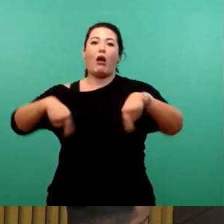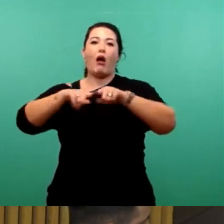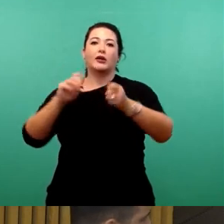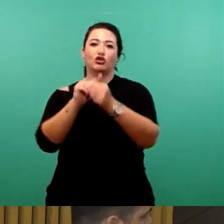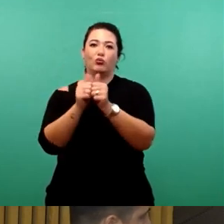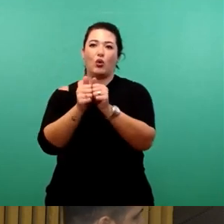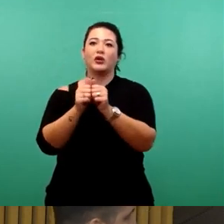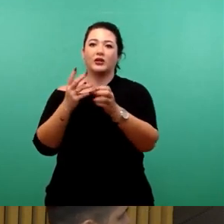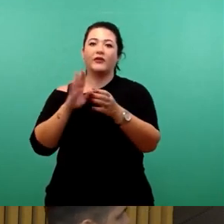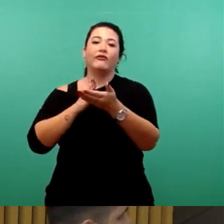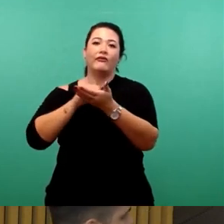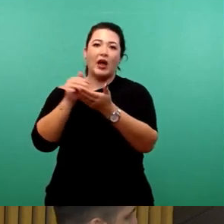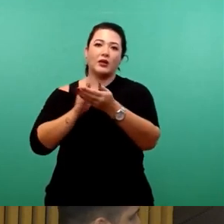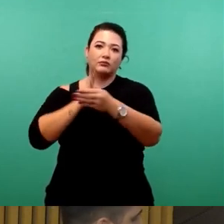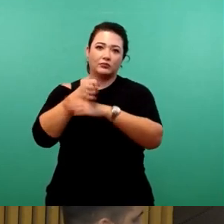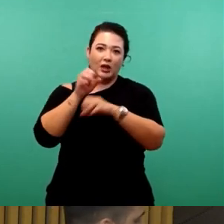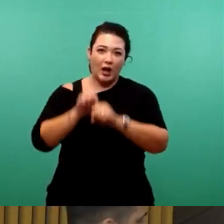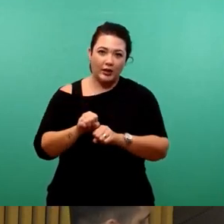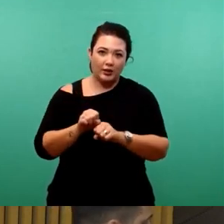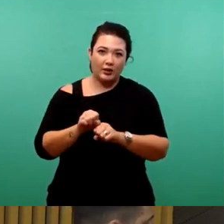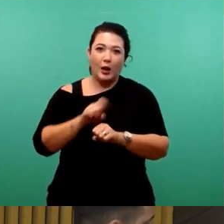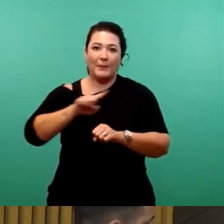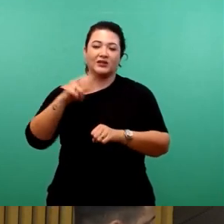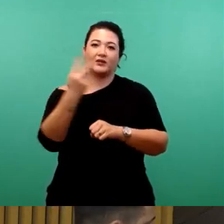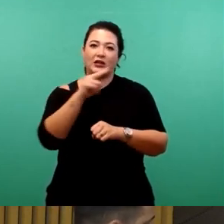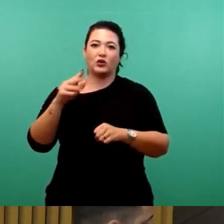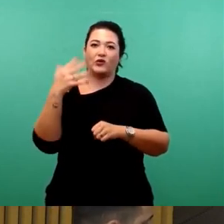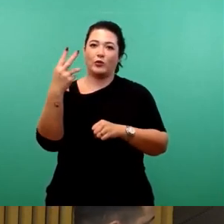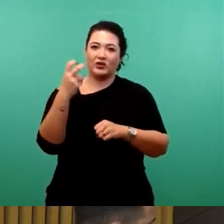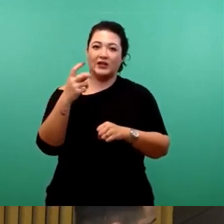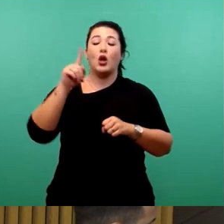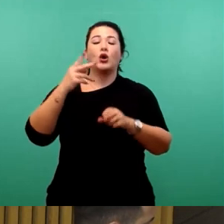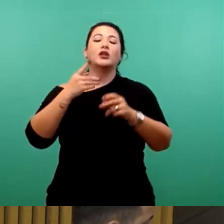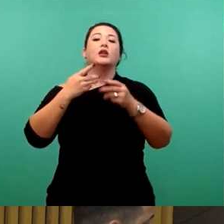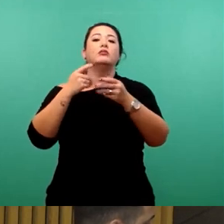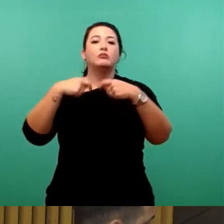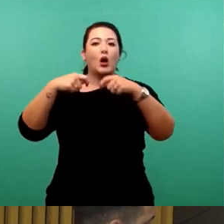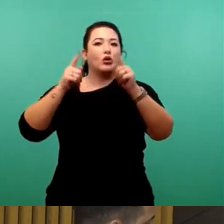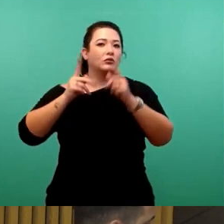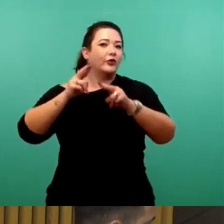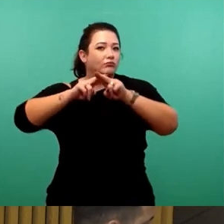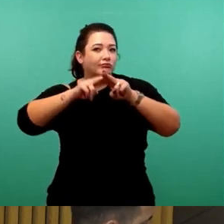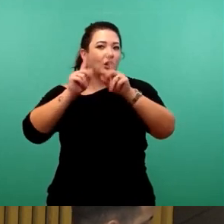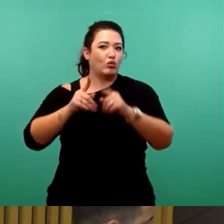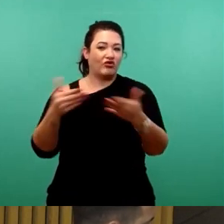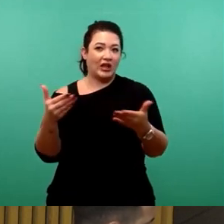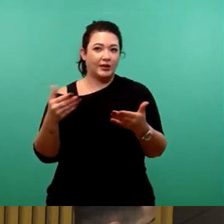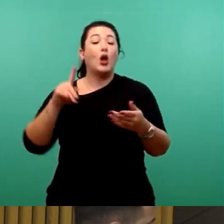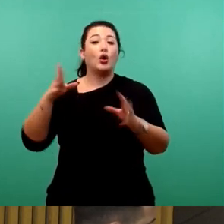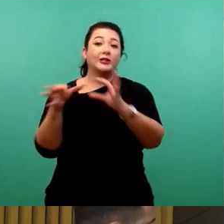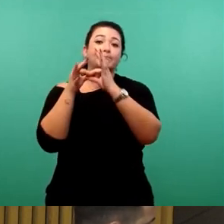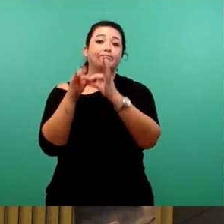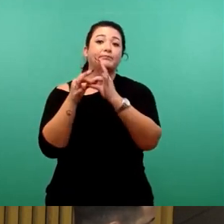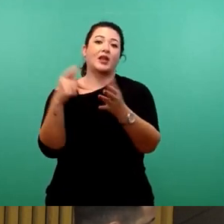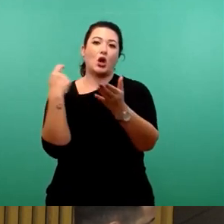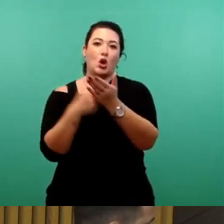aufrecht zu erhalten und welche baulichen Ertüchtigungsmaßnahmen dazu notwendig sind? Mit welchen Kosten ist bei der Sanierungsmaßnahmen